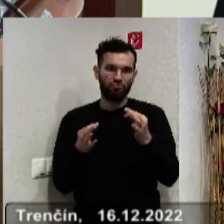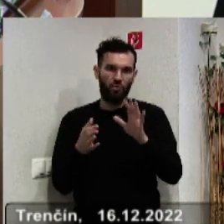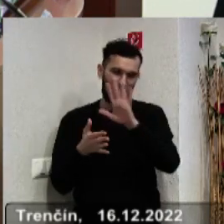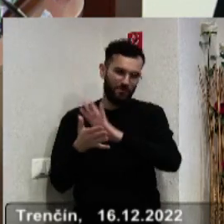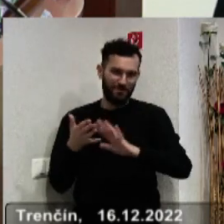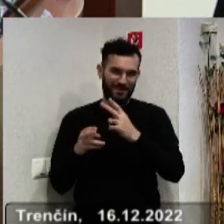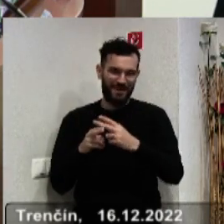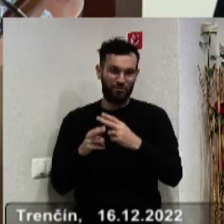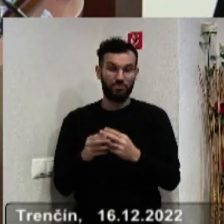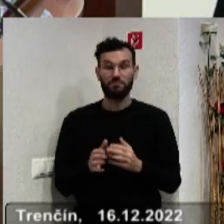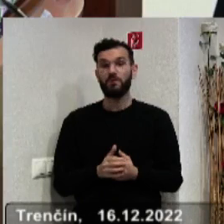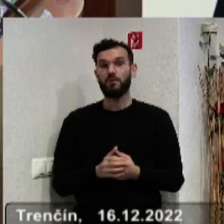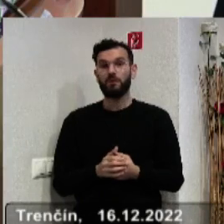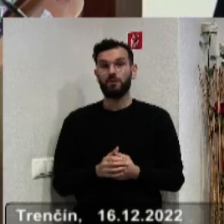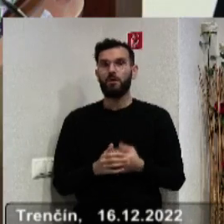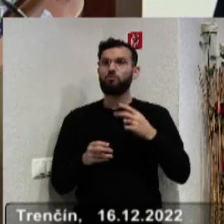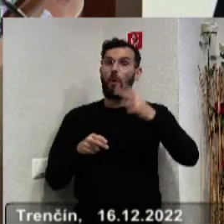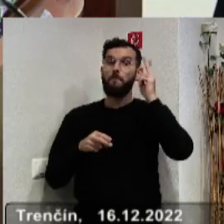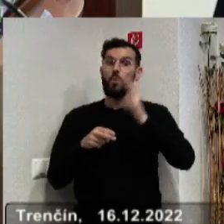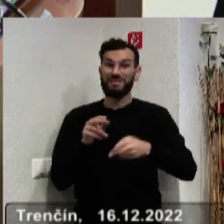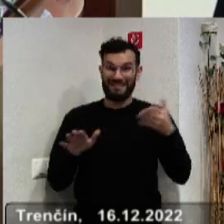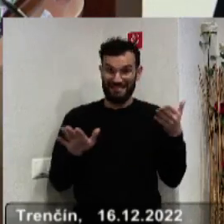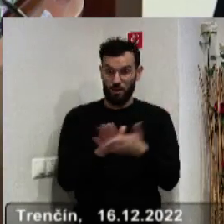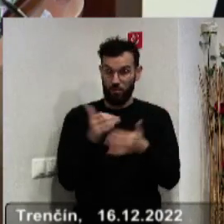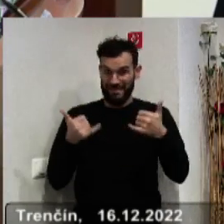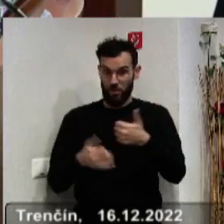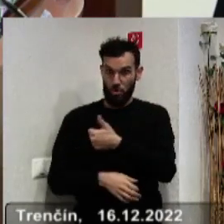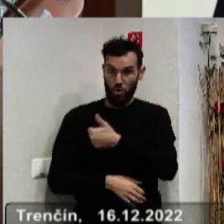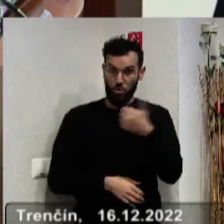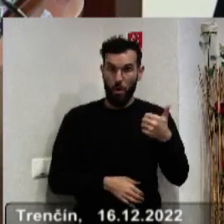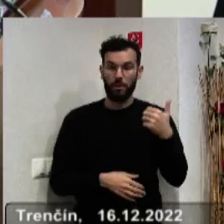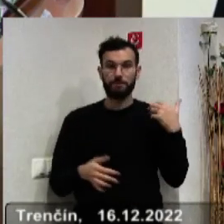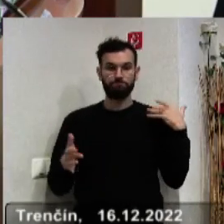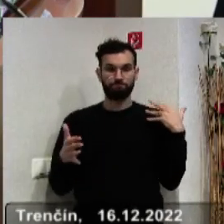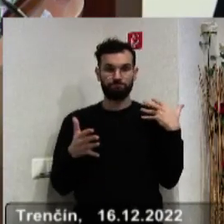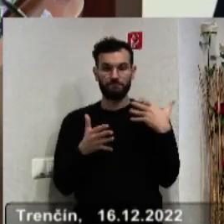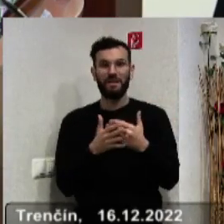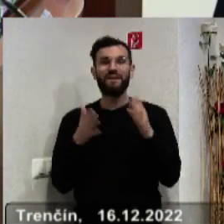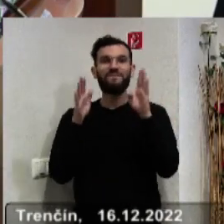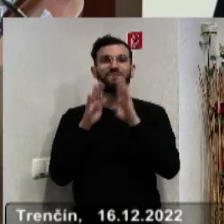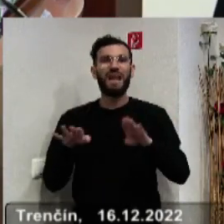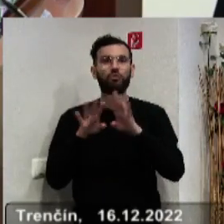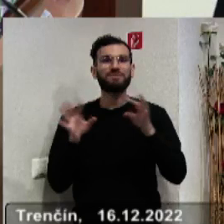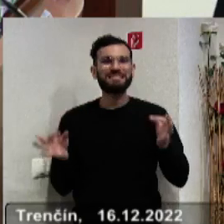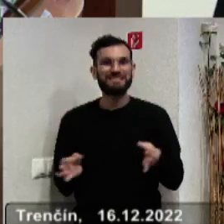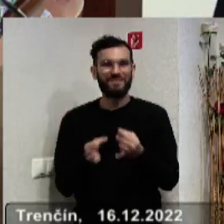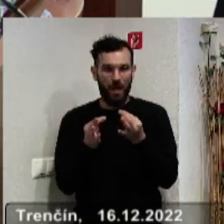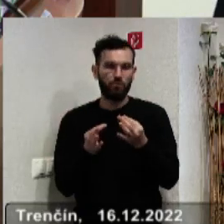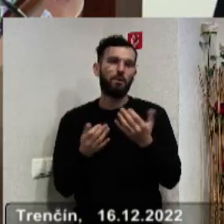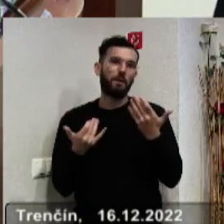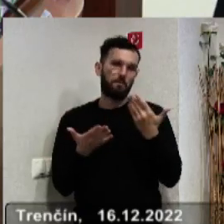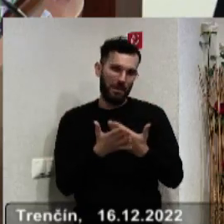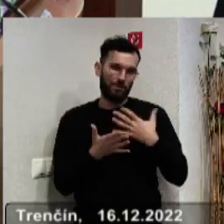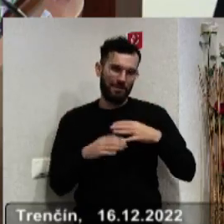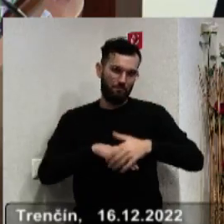potraviny. Keďže je to posledné zastupiteľstvo v tomto roku, bližne sa vianočné sviatky, tak mi dovolte zaželať